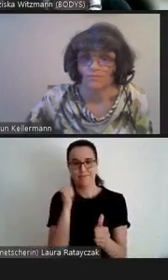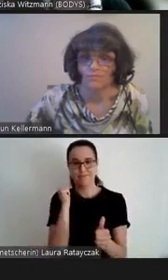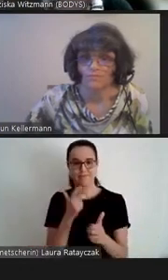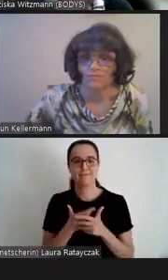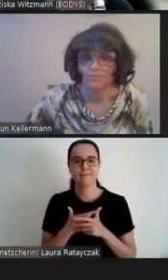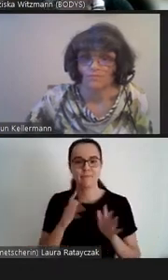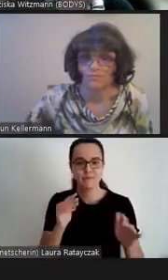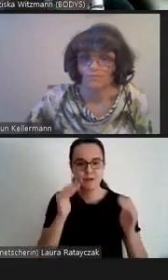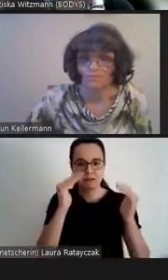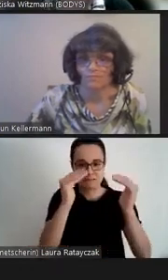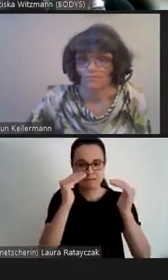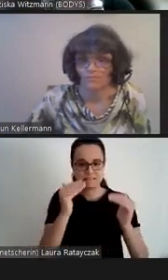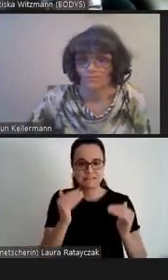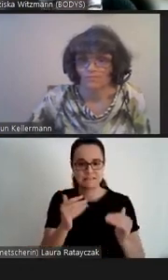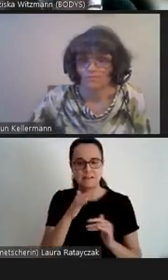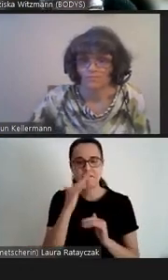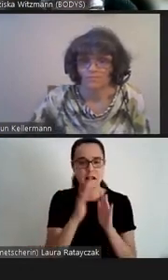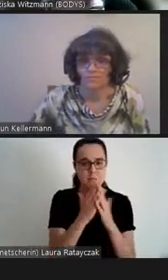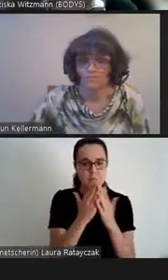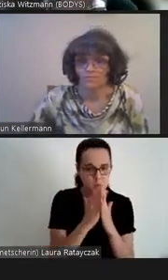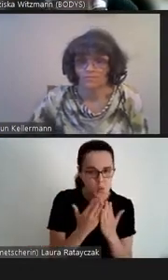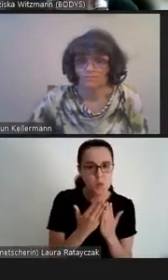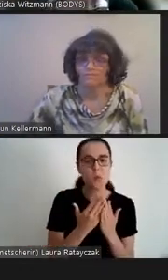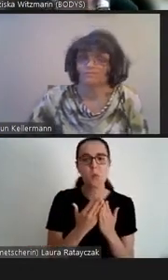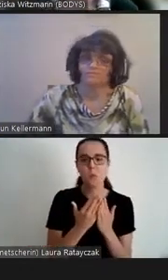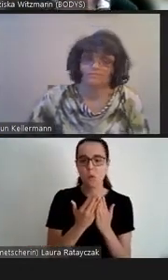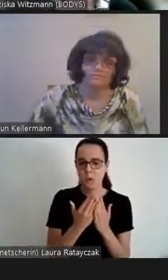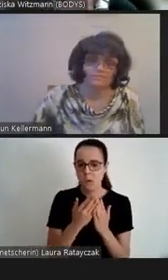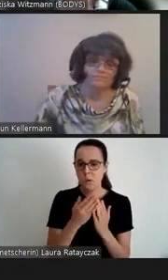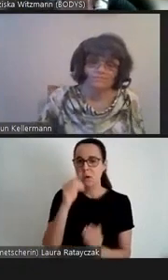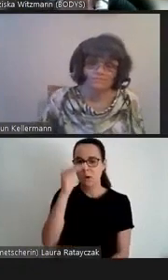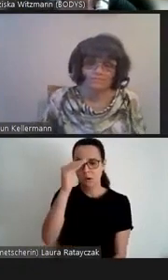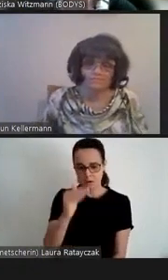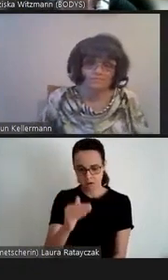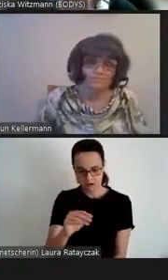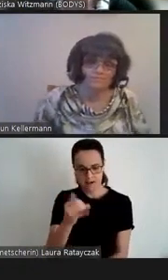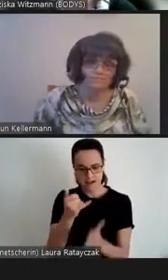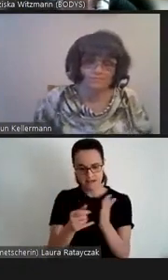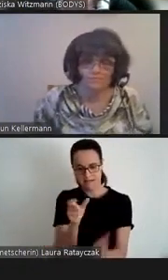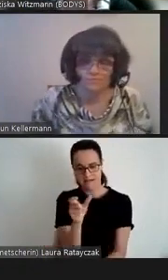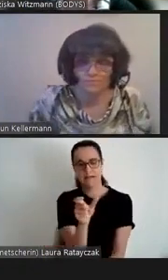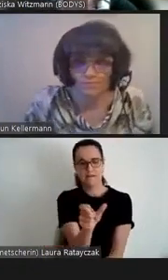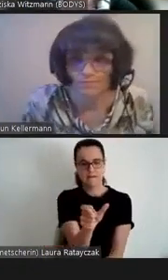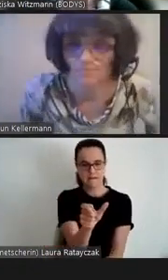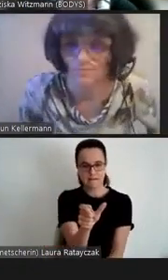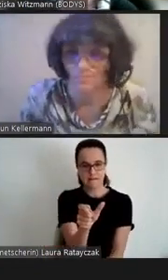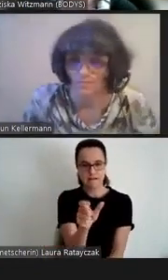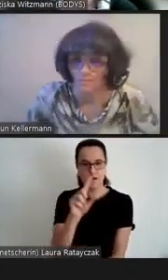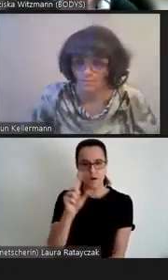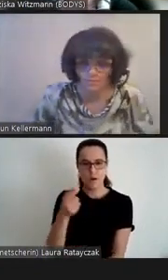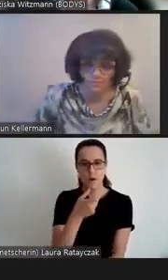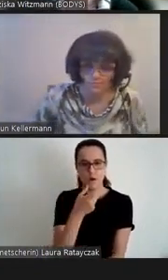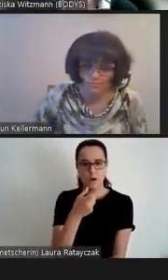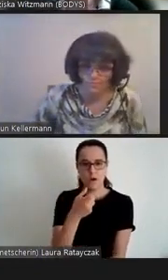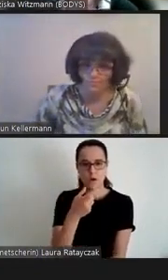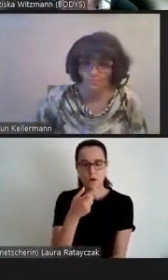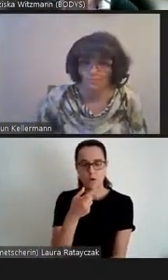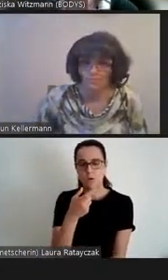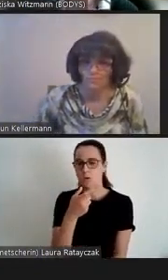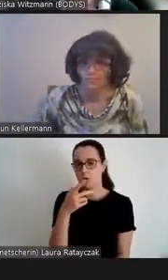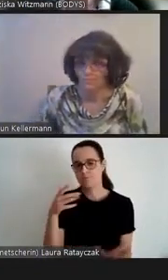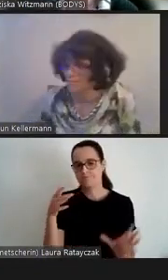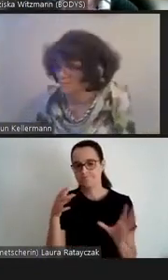Diverse metallarische Beispiele ganz am Ende auch noch ausgreifend auf